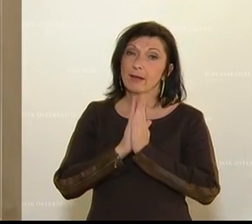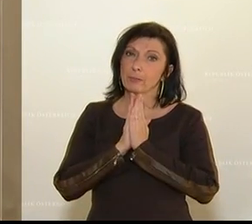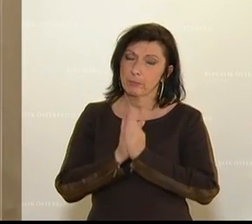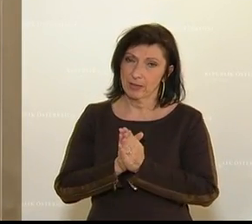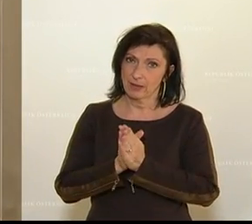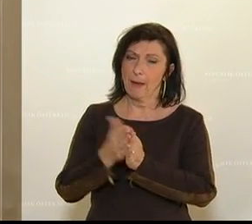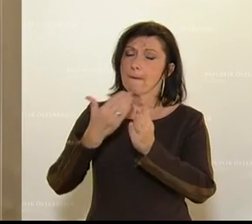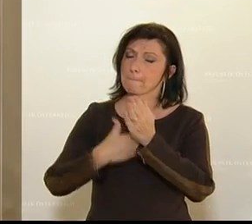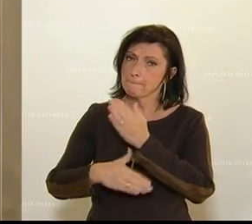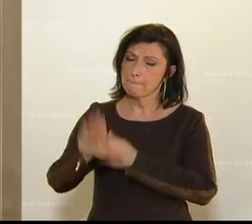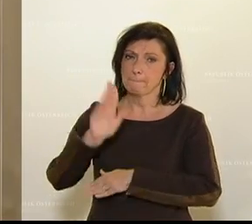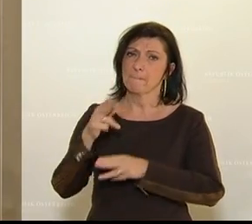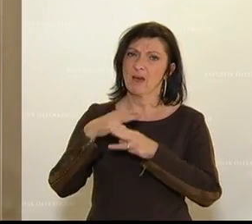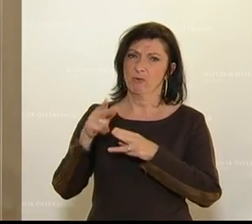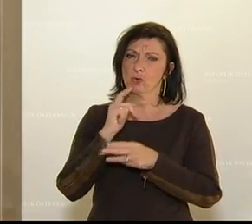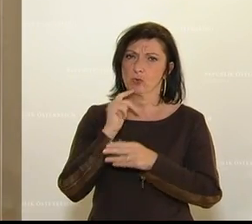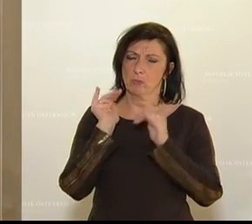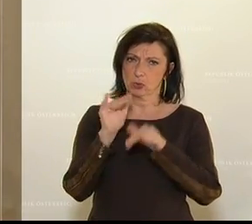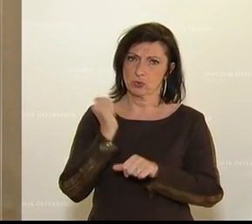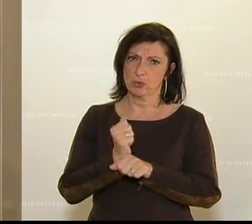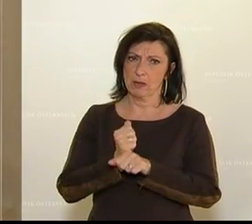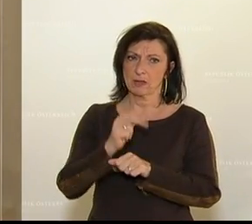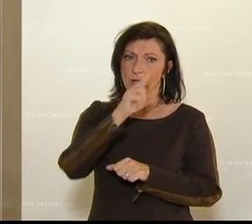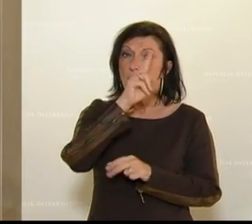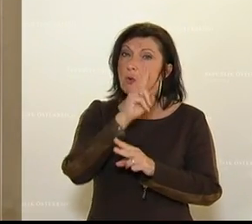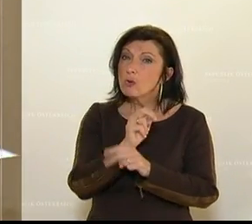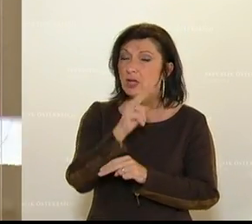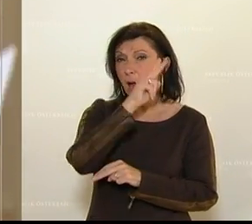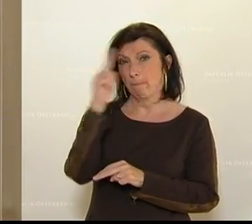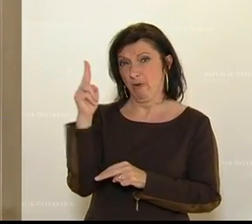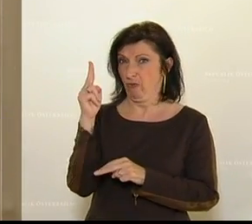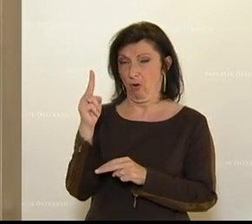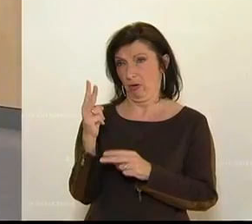mehr für den Konsumentenschutz aufzubringen. Die österreichische Bevölkerung hat das verdient.